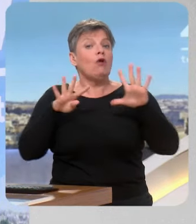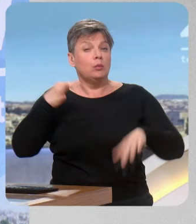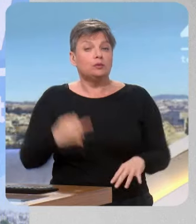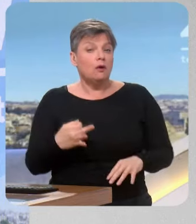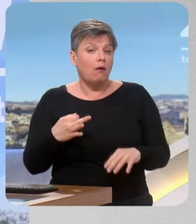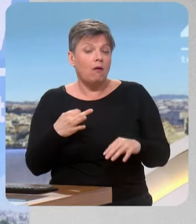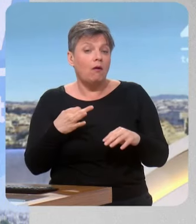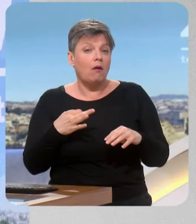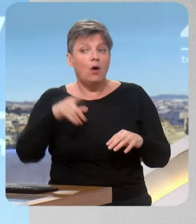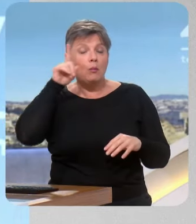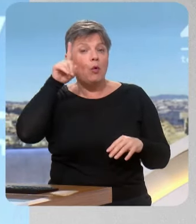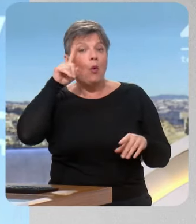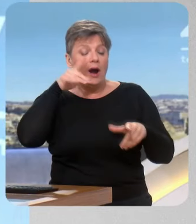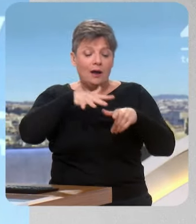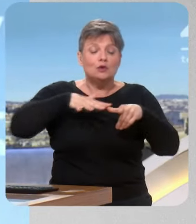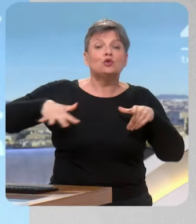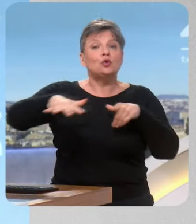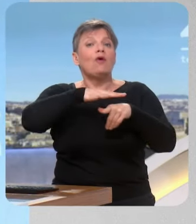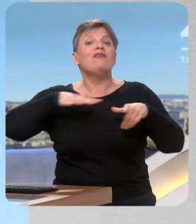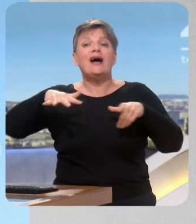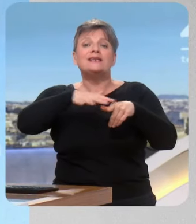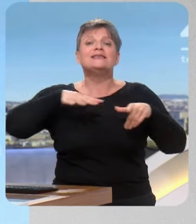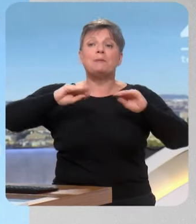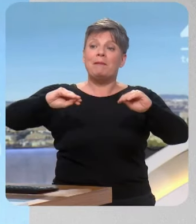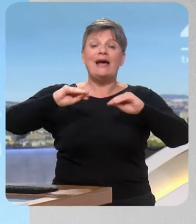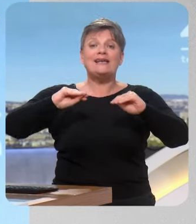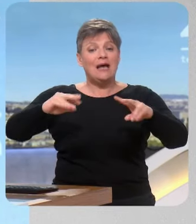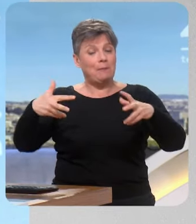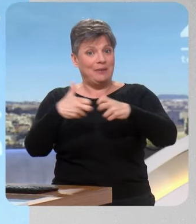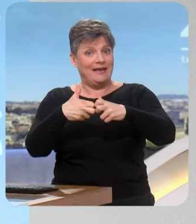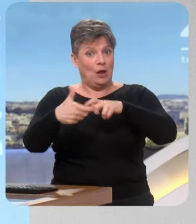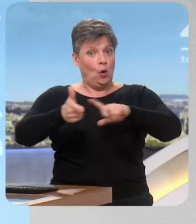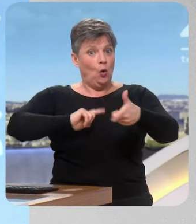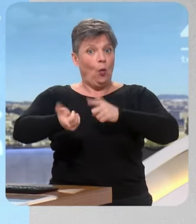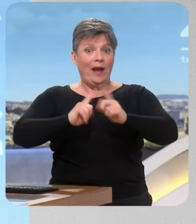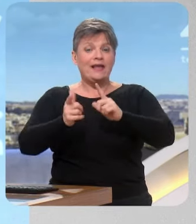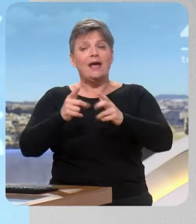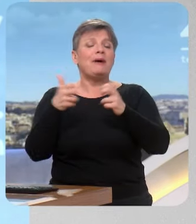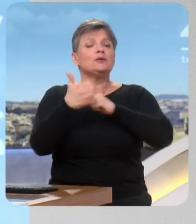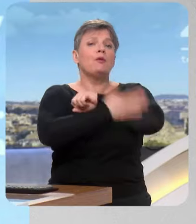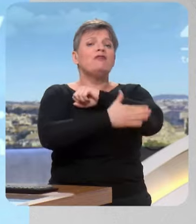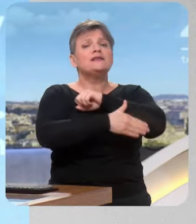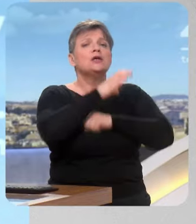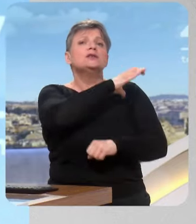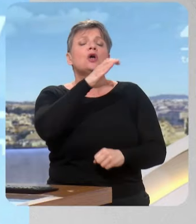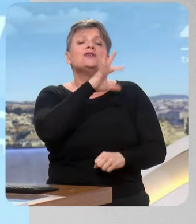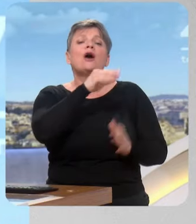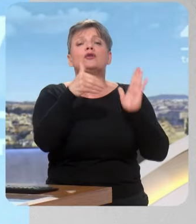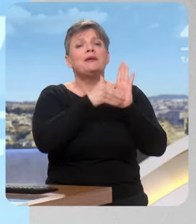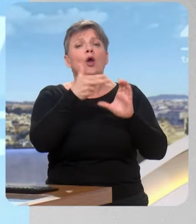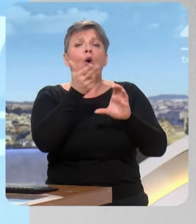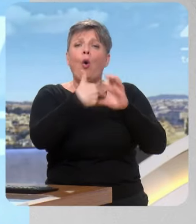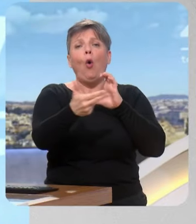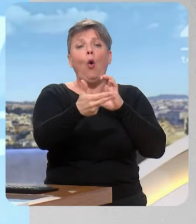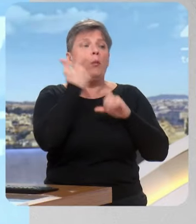Parce qu'une surface de 1 000 m² à Paris, en Provence, on va payer 150 000 euros de loyer. À Paris, c'est 400 000, 500 000